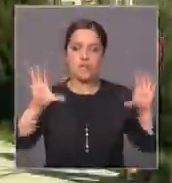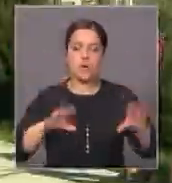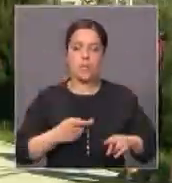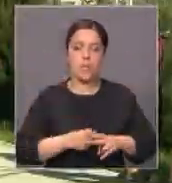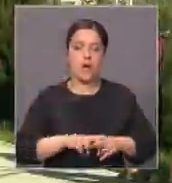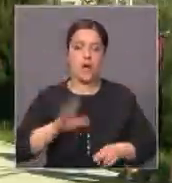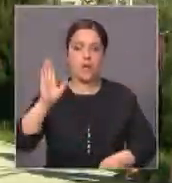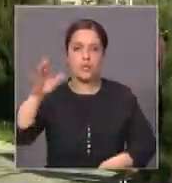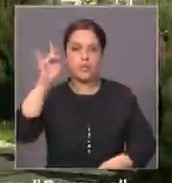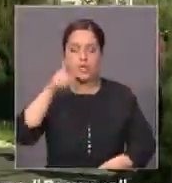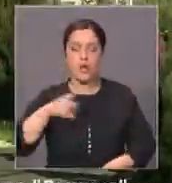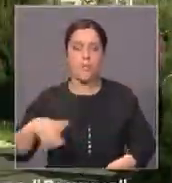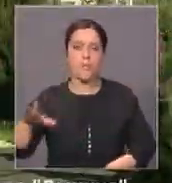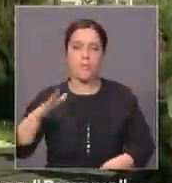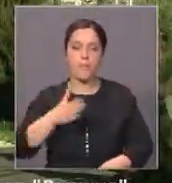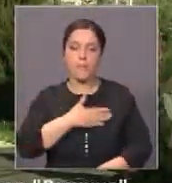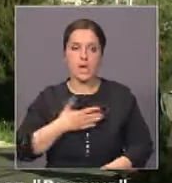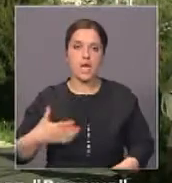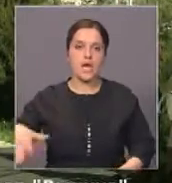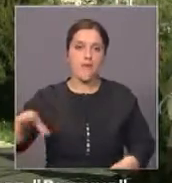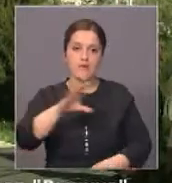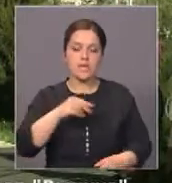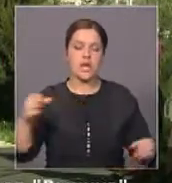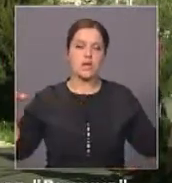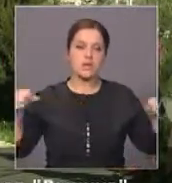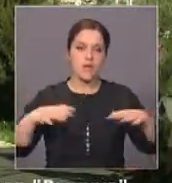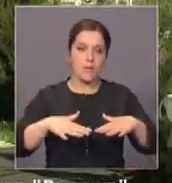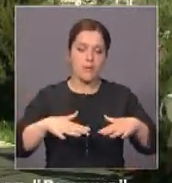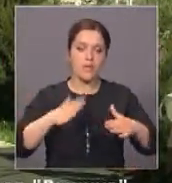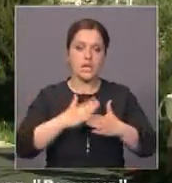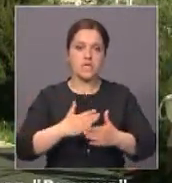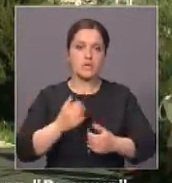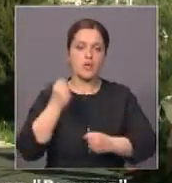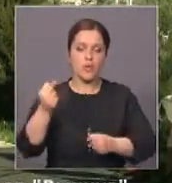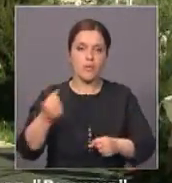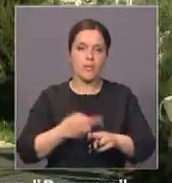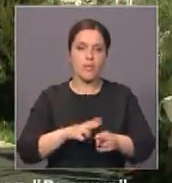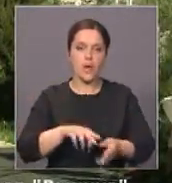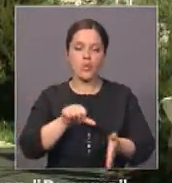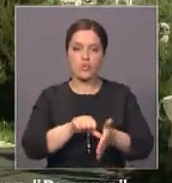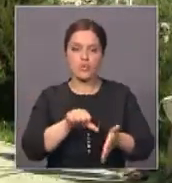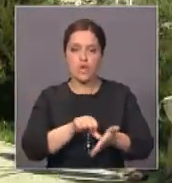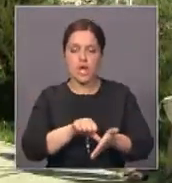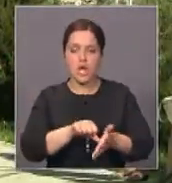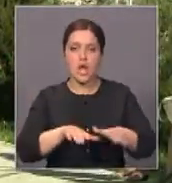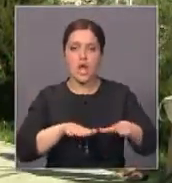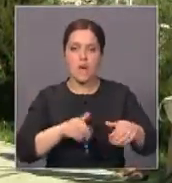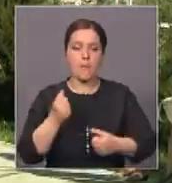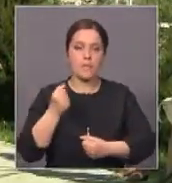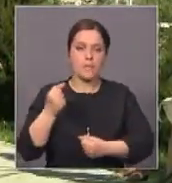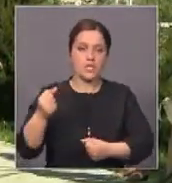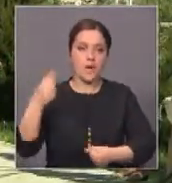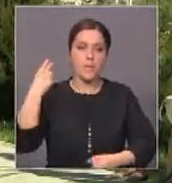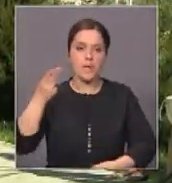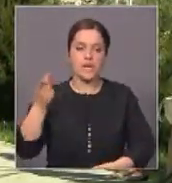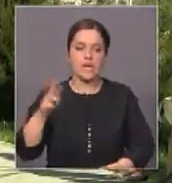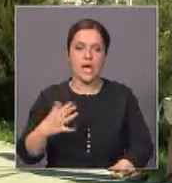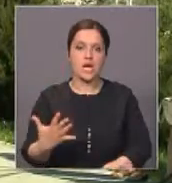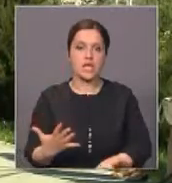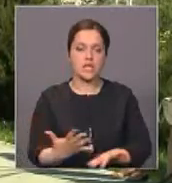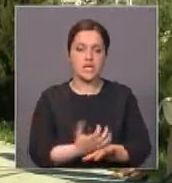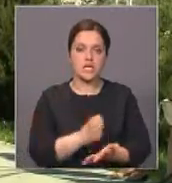площадь поддержать, участвовать в этом флешмобе, поддержать нашего лидера для достижения